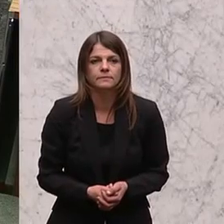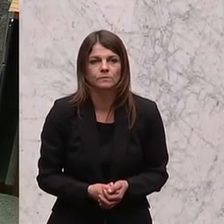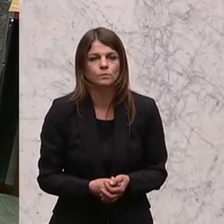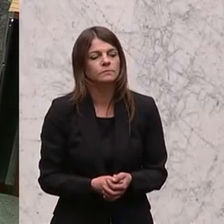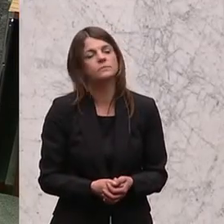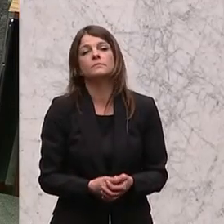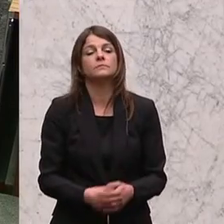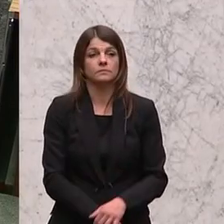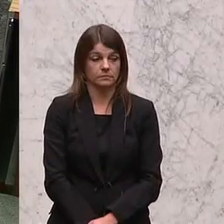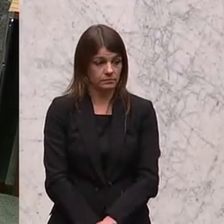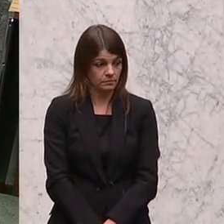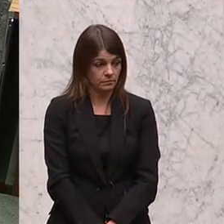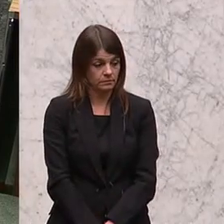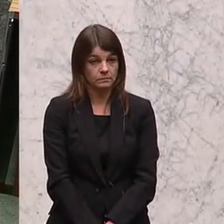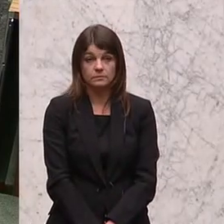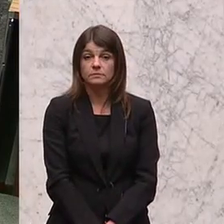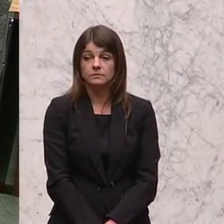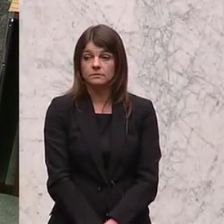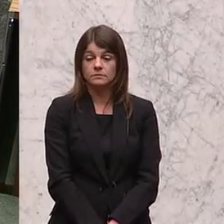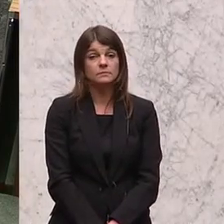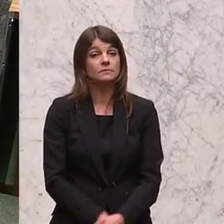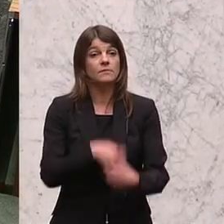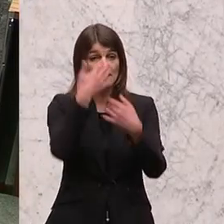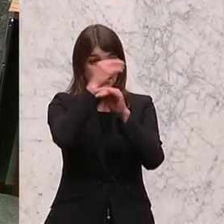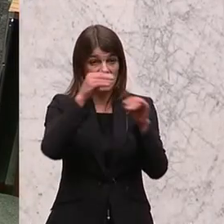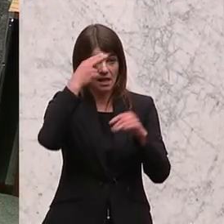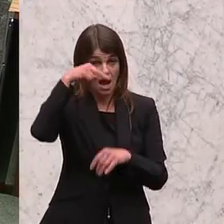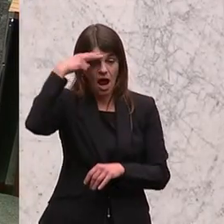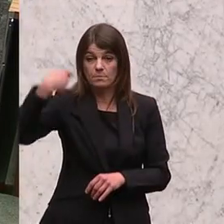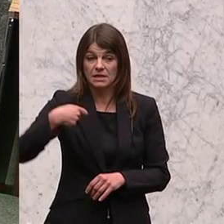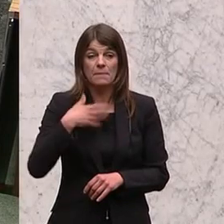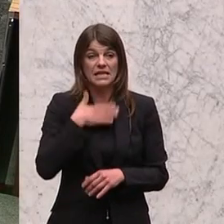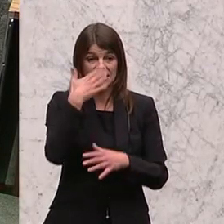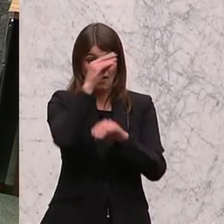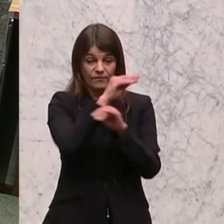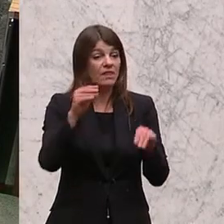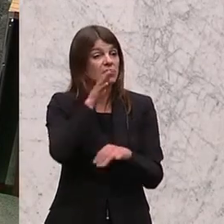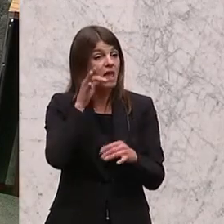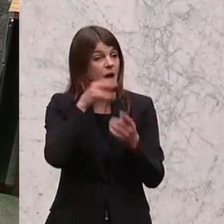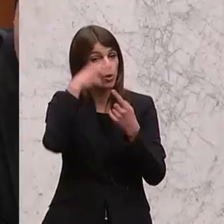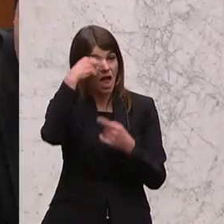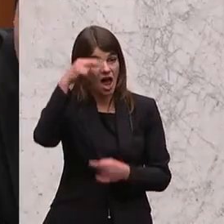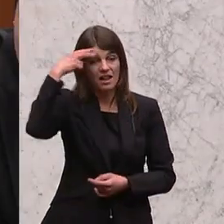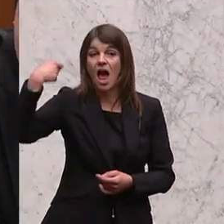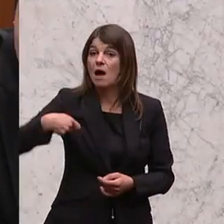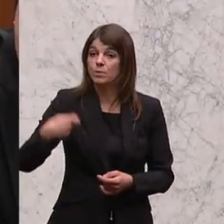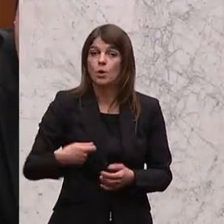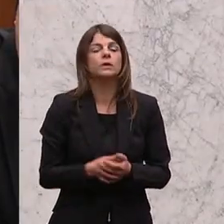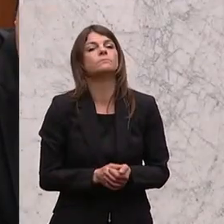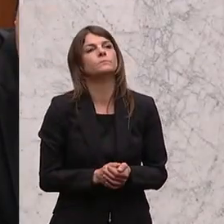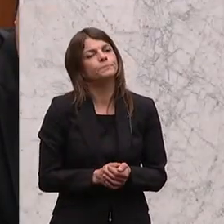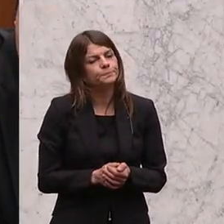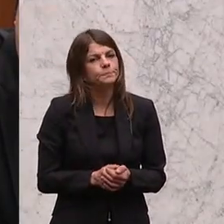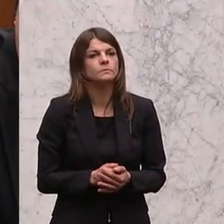Am Wort ist Justizminister Wolfgang Brandstetter. Sehr geehrter Herr Präsident, meine sehr verehrten Damen und Herren Abgeordnete, wenn man